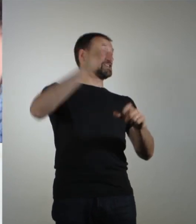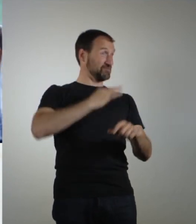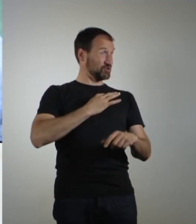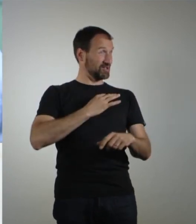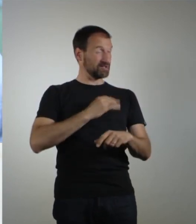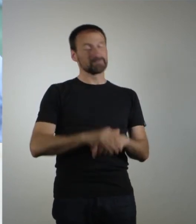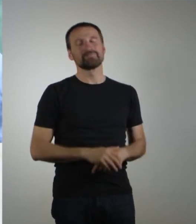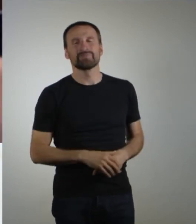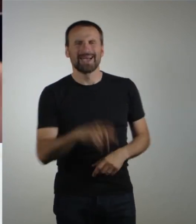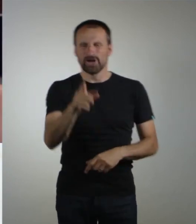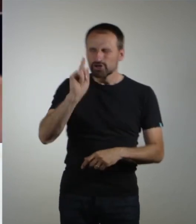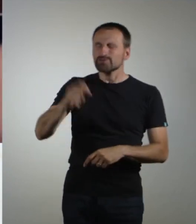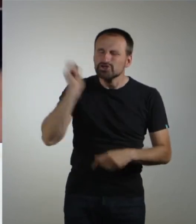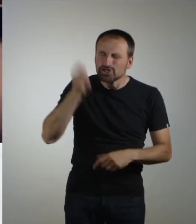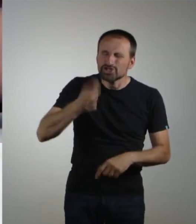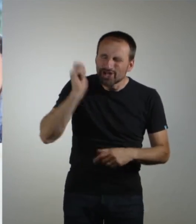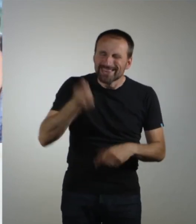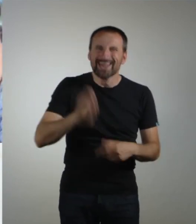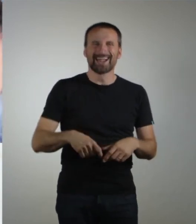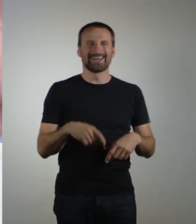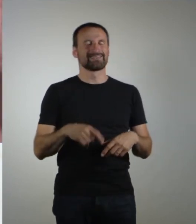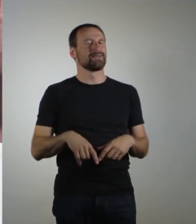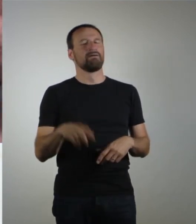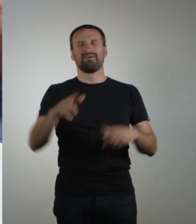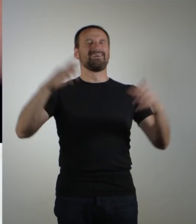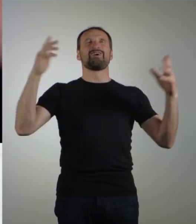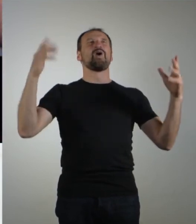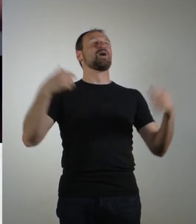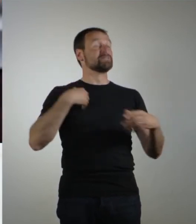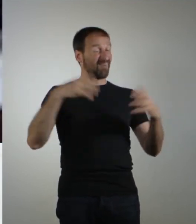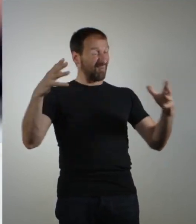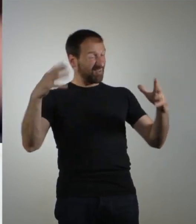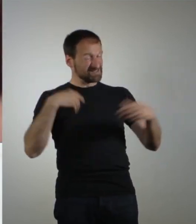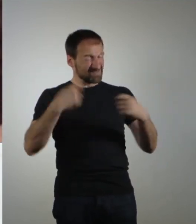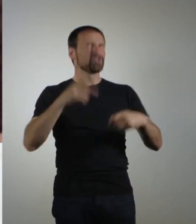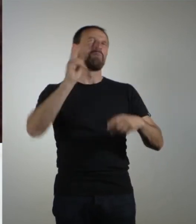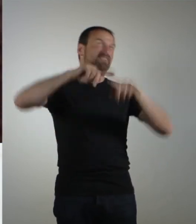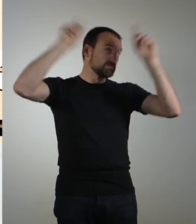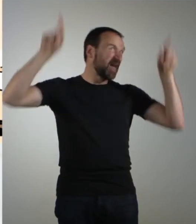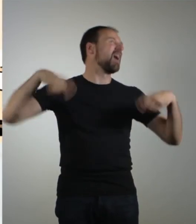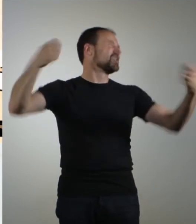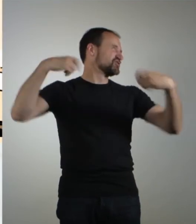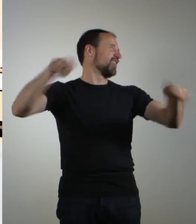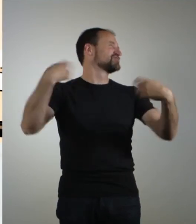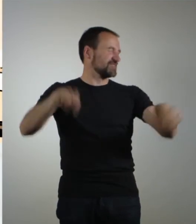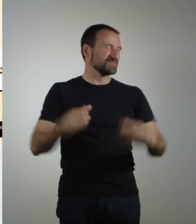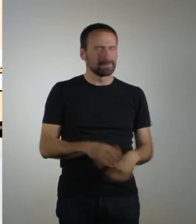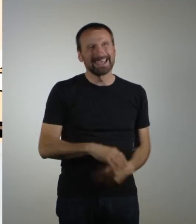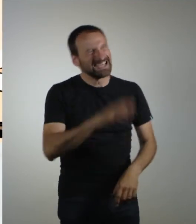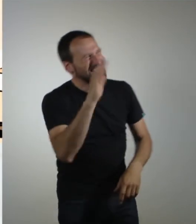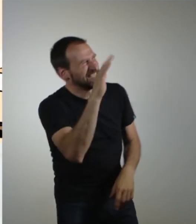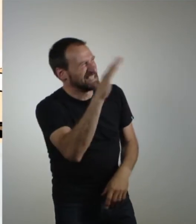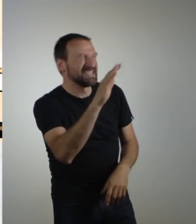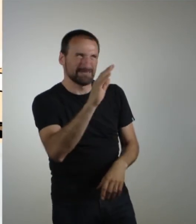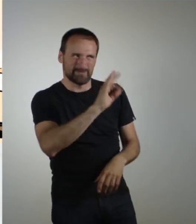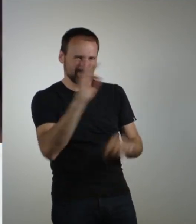schütteln und dann wird es kenne das nur in groß. Hast du immer Plakate sonst geschüttelt? ja. In A3. Jungs, kleiner Tipp. Vielleicht hilft es, wenn